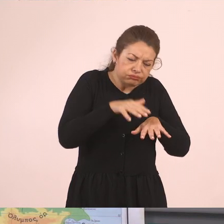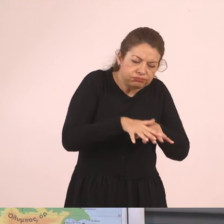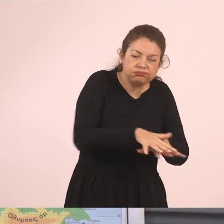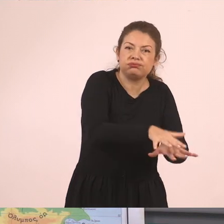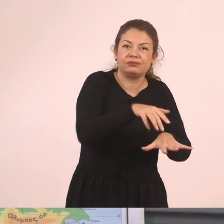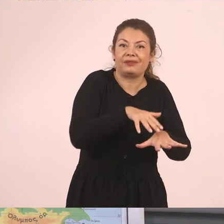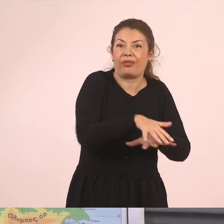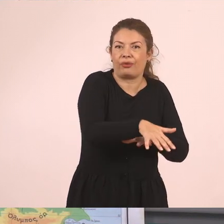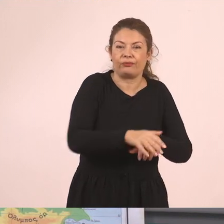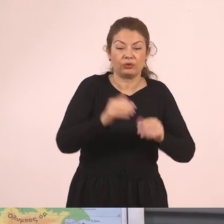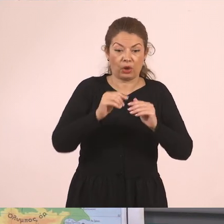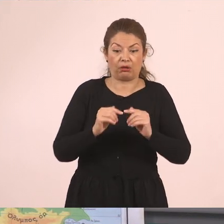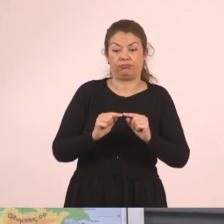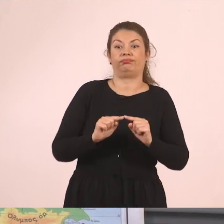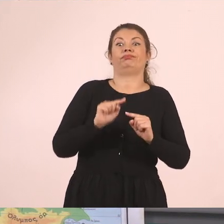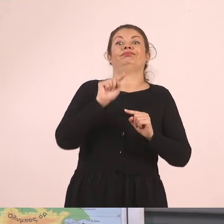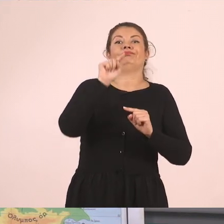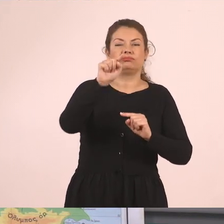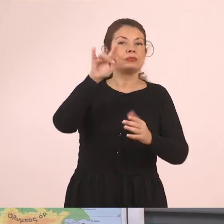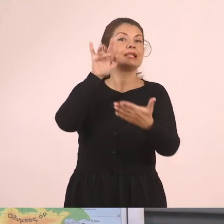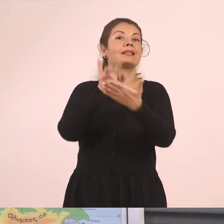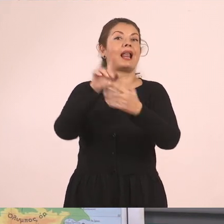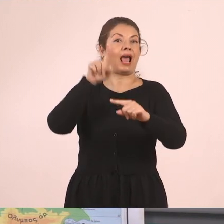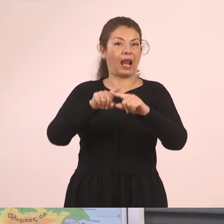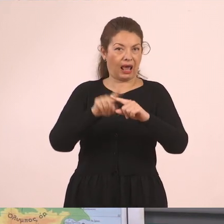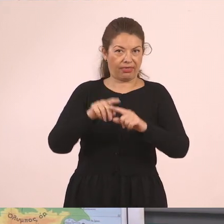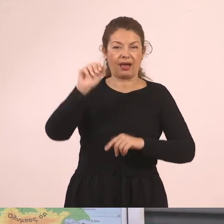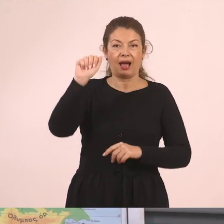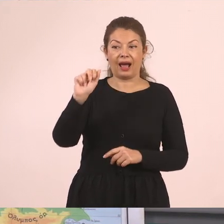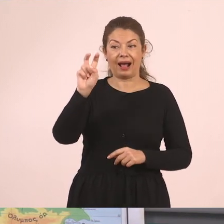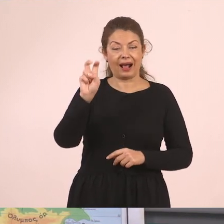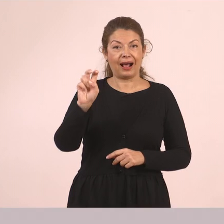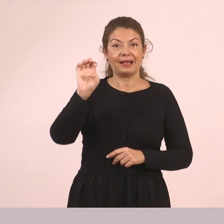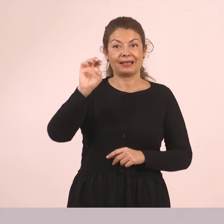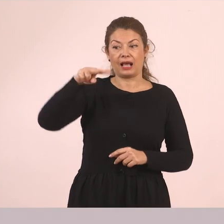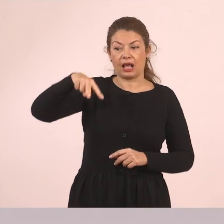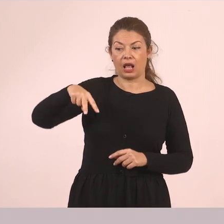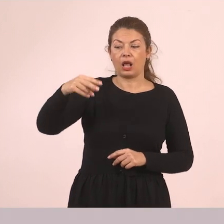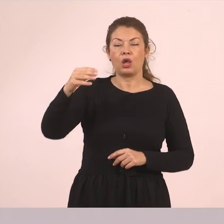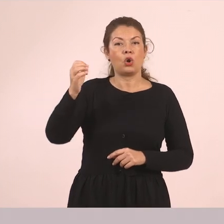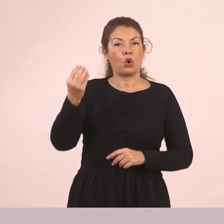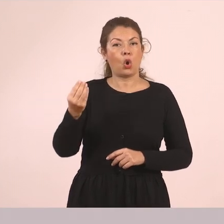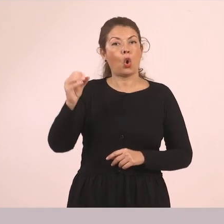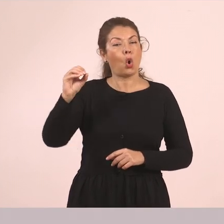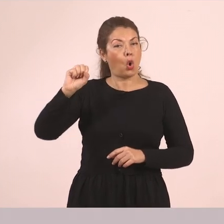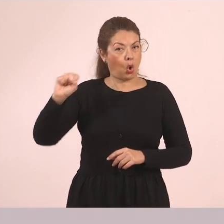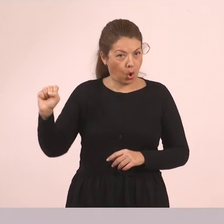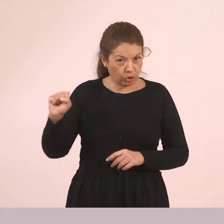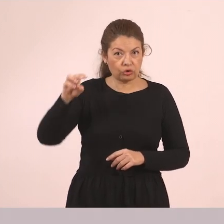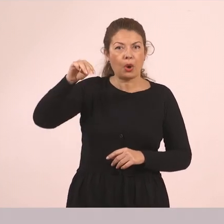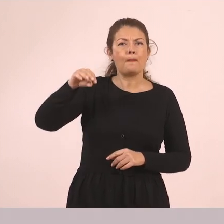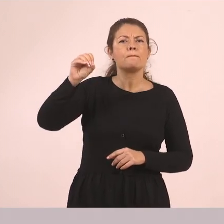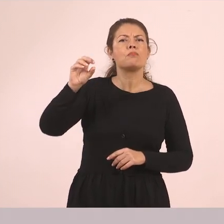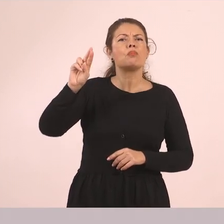Ελλάδα. Πάμε να δούμε στη Στερεά Ελλάδα τα βασικά μας ποτάμια. Αχελώος, Έβηνος, Μόρνος, Σπερχιός.